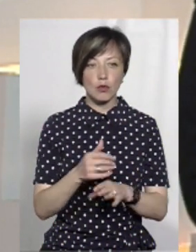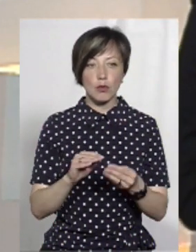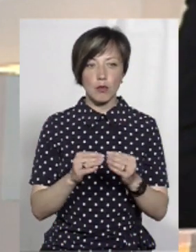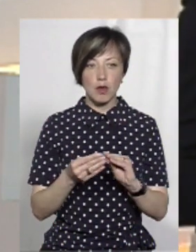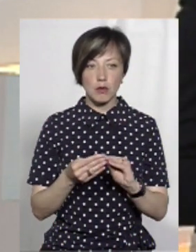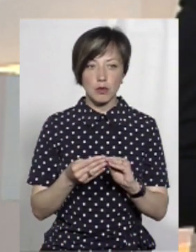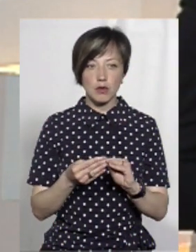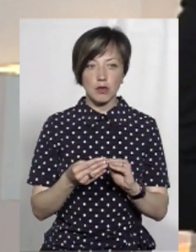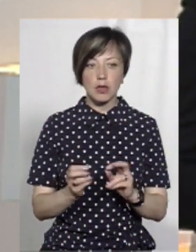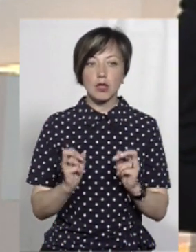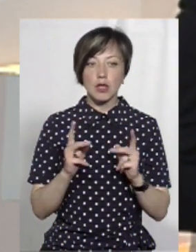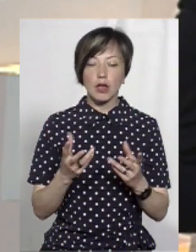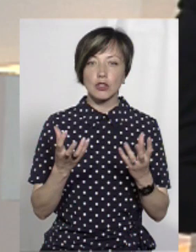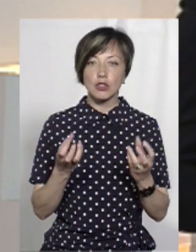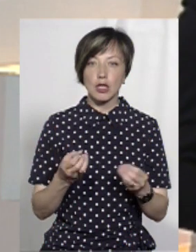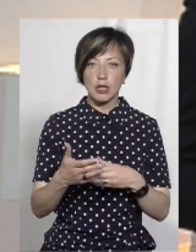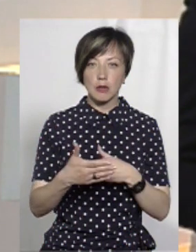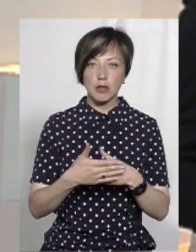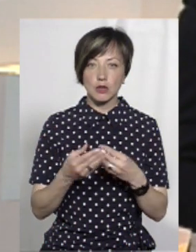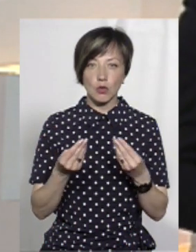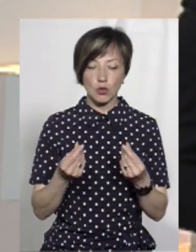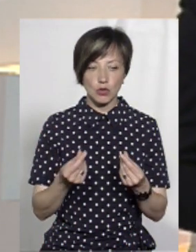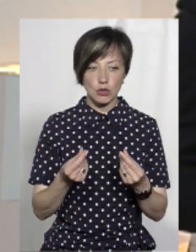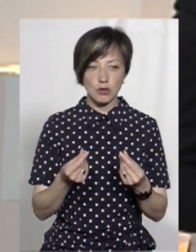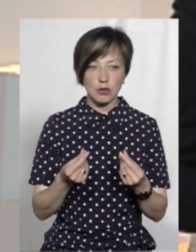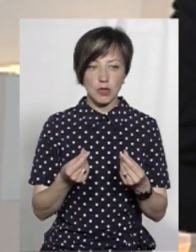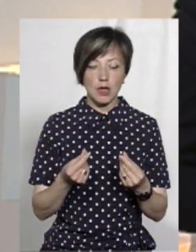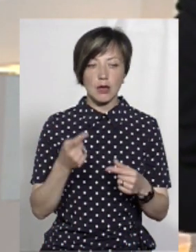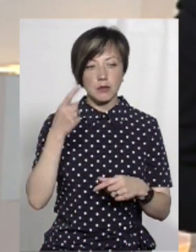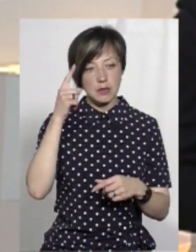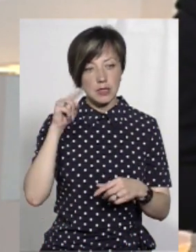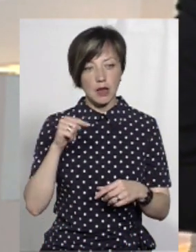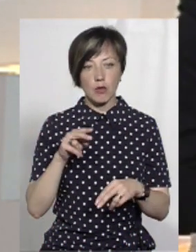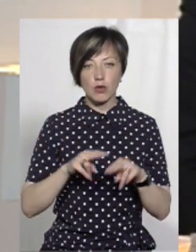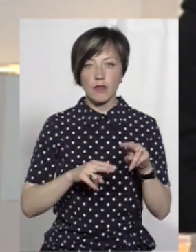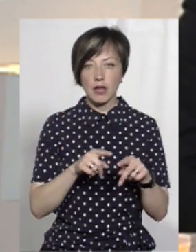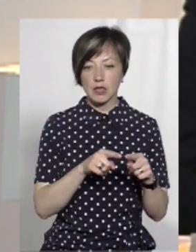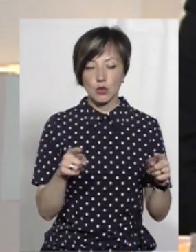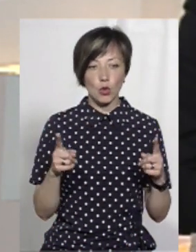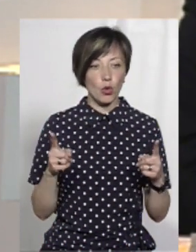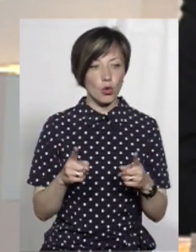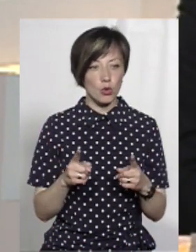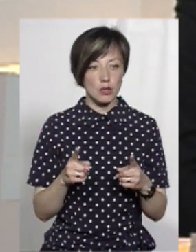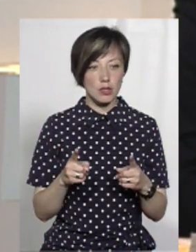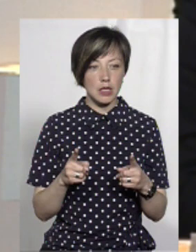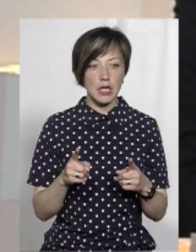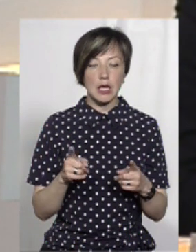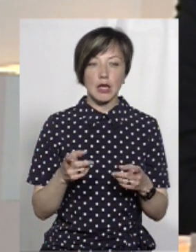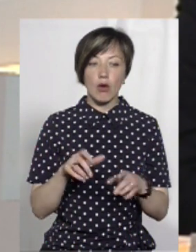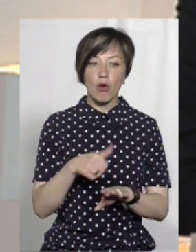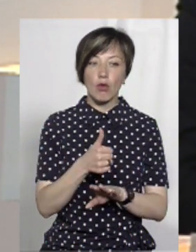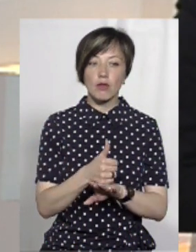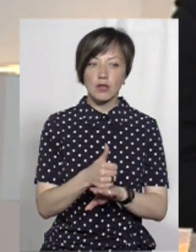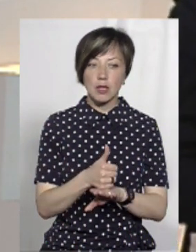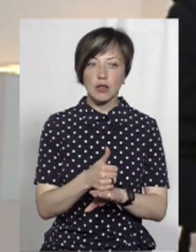проблему, як ще наблизити кошти. Чому? Тому що ми знаємо, будівельний сезон досить короткий і нам